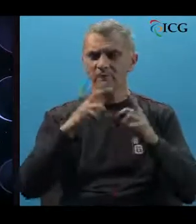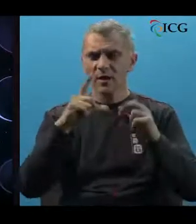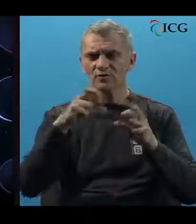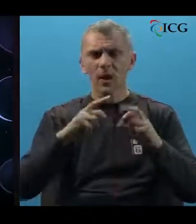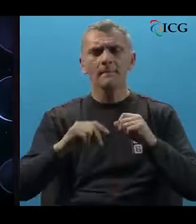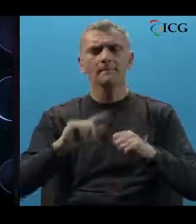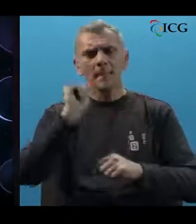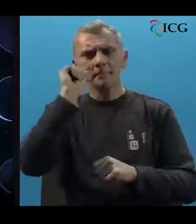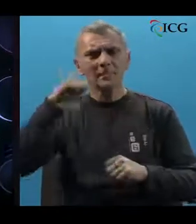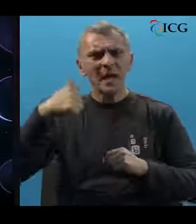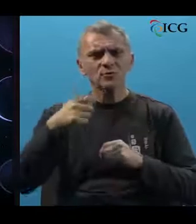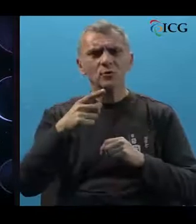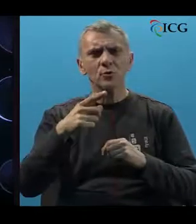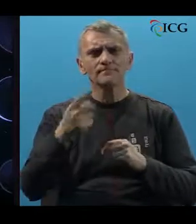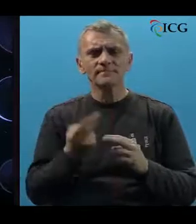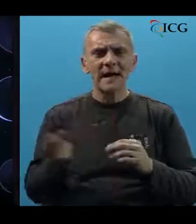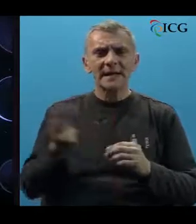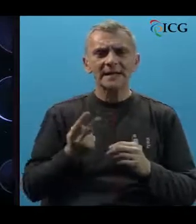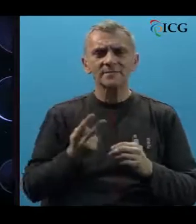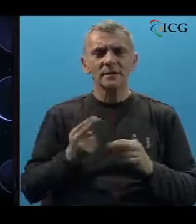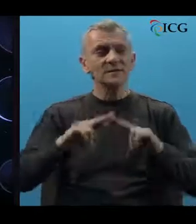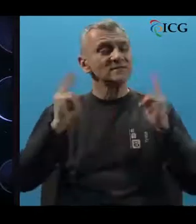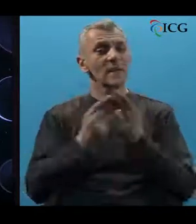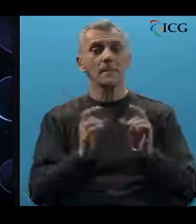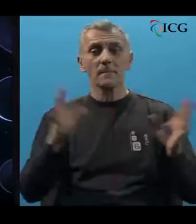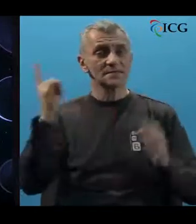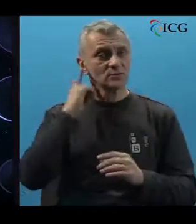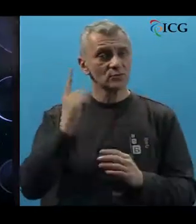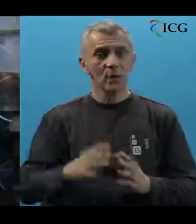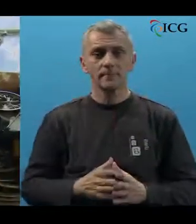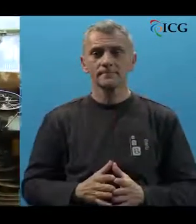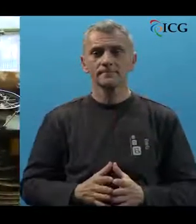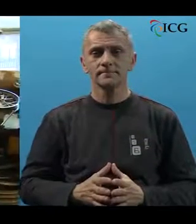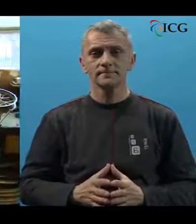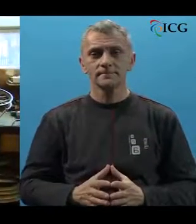majstorskim umjećem nadomješta svijet bez sluha.